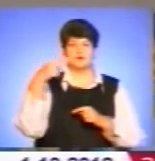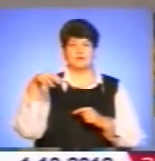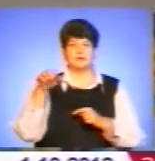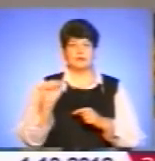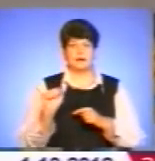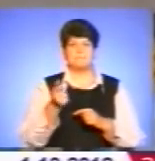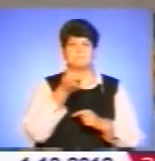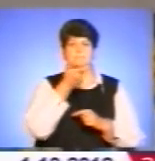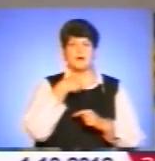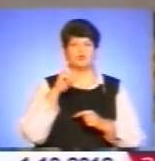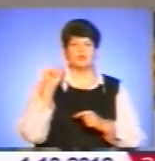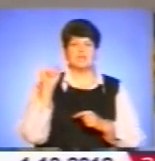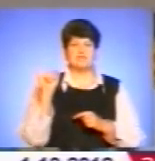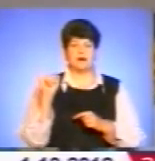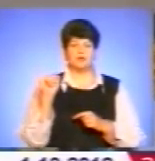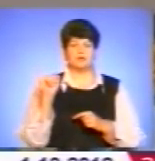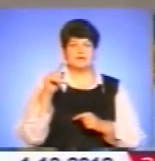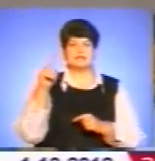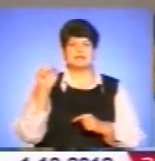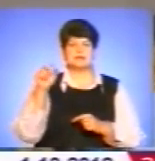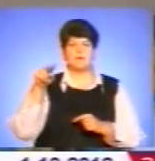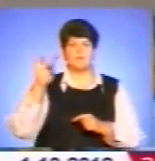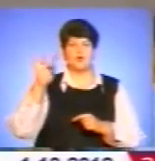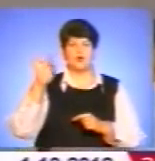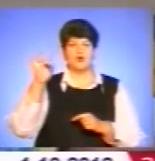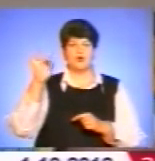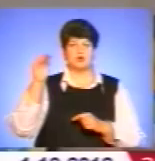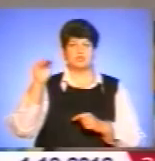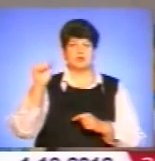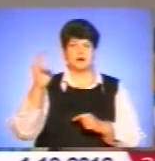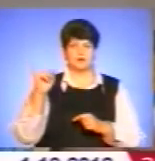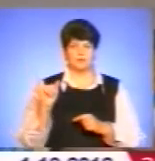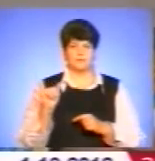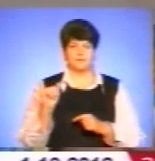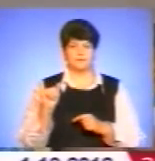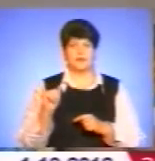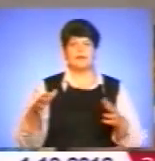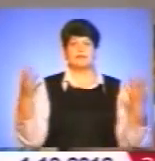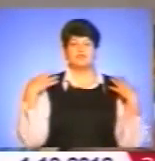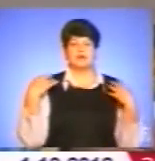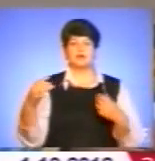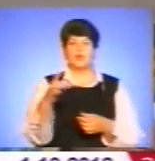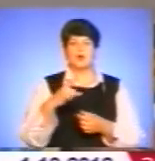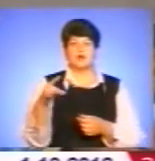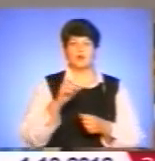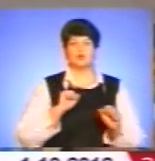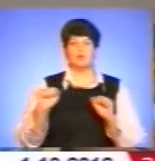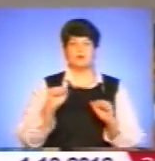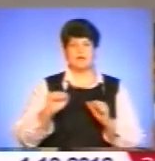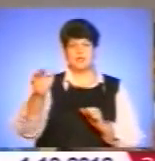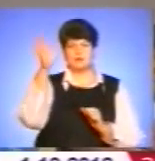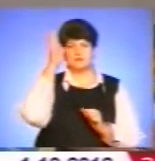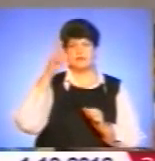пану Івану Запорожану. Начальнику районного управління освіти,